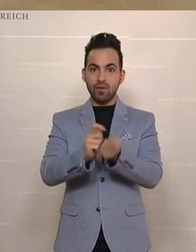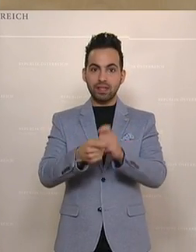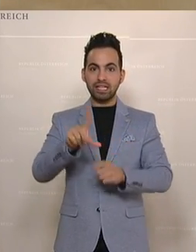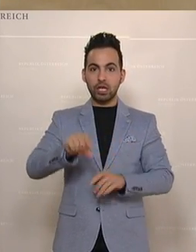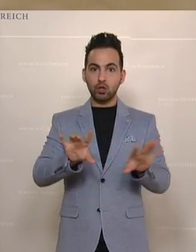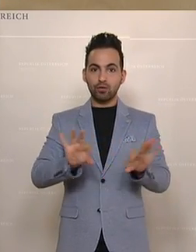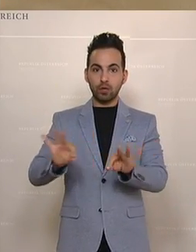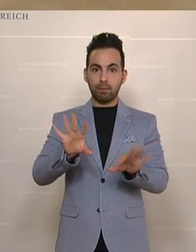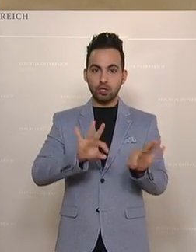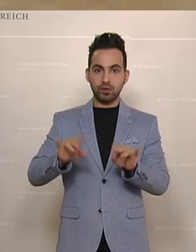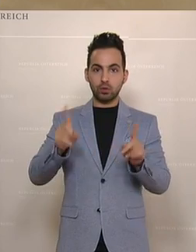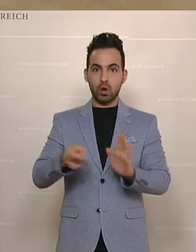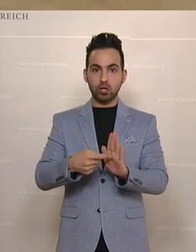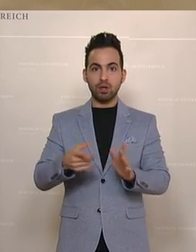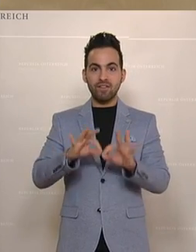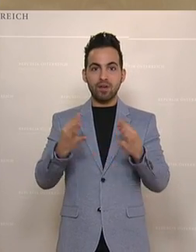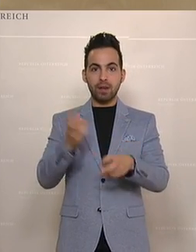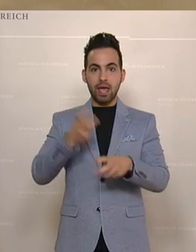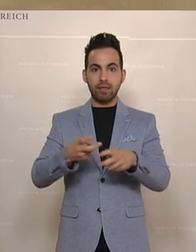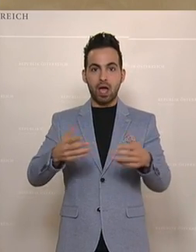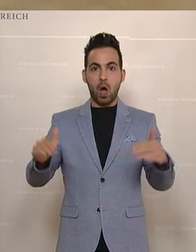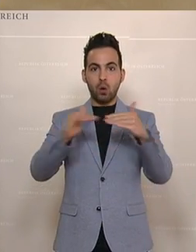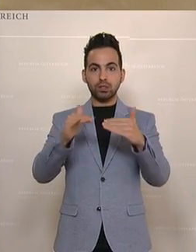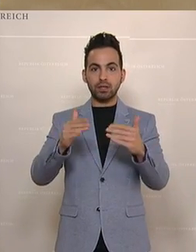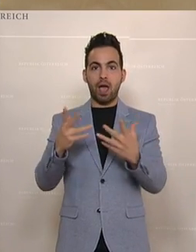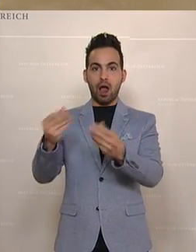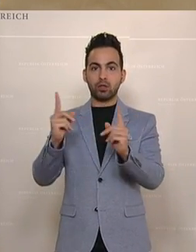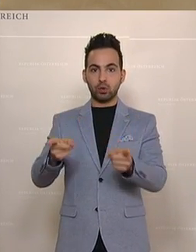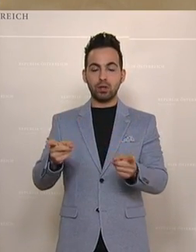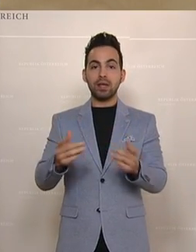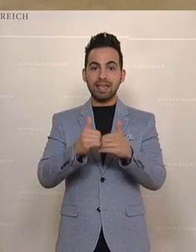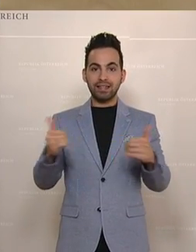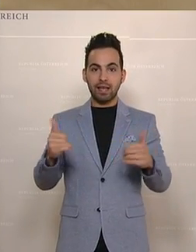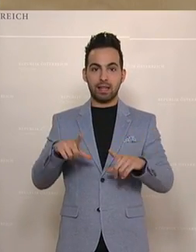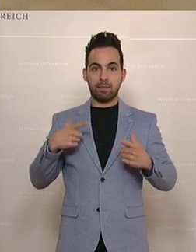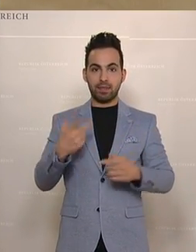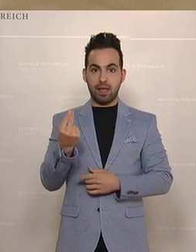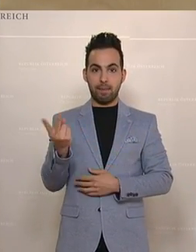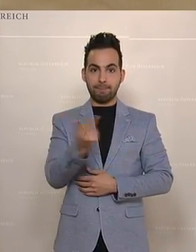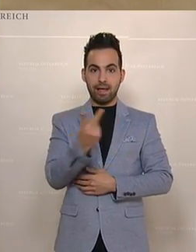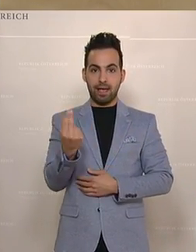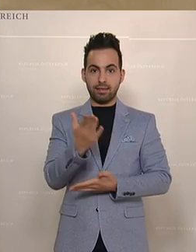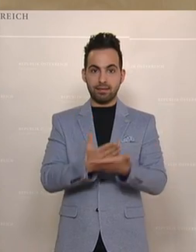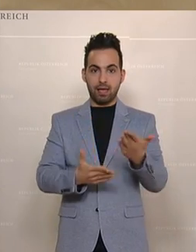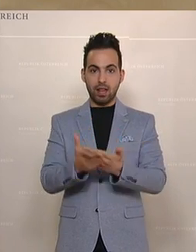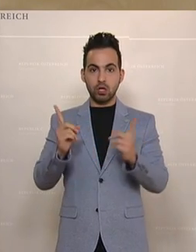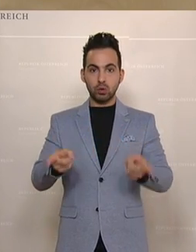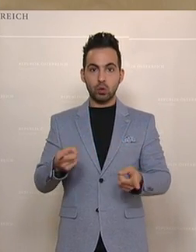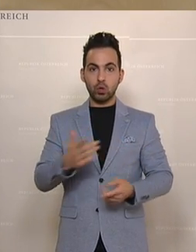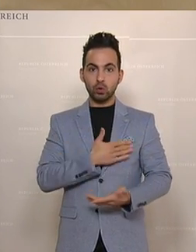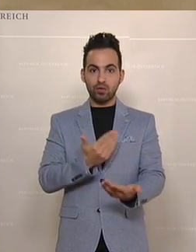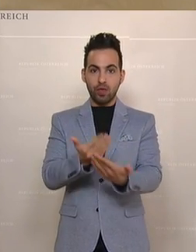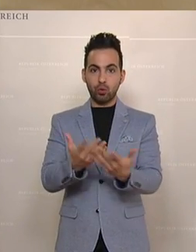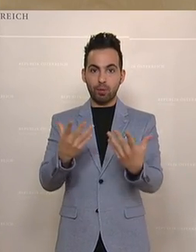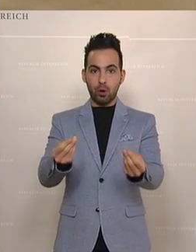Beschäftigte einen Anspruch auf Zuwendungen aus dem Familienhärteausgleich erhalten. Bei getrennt lebenden Eltern beide Elternteile Anspruch auf Zuwendung haben,